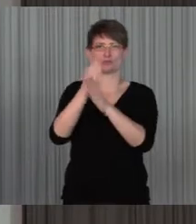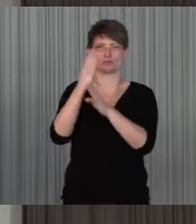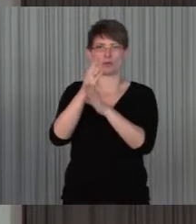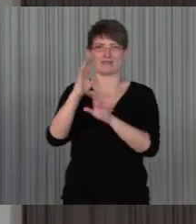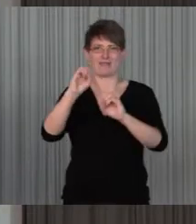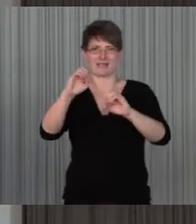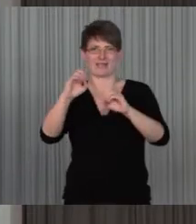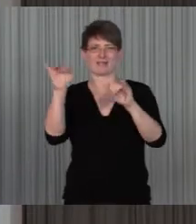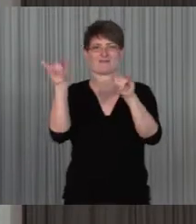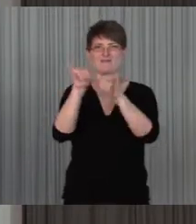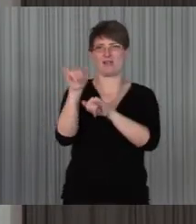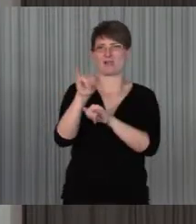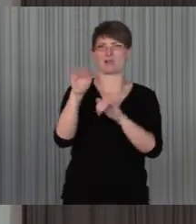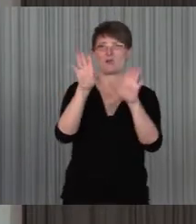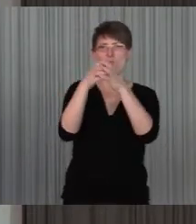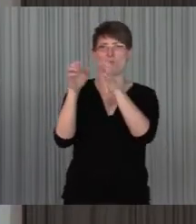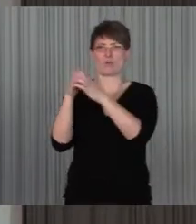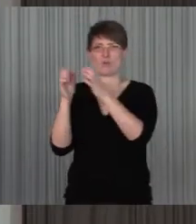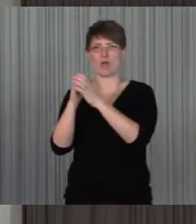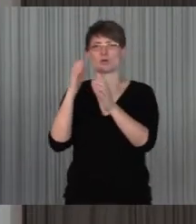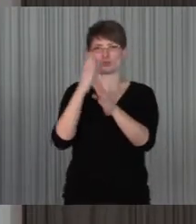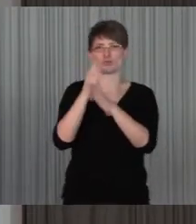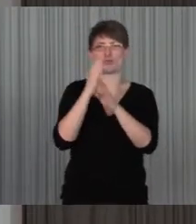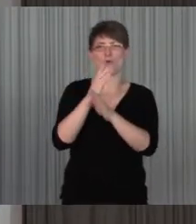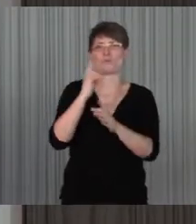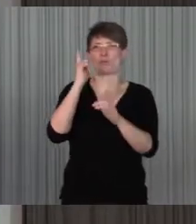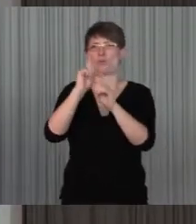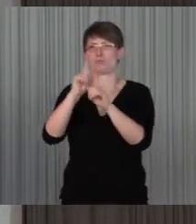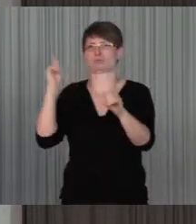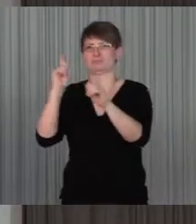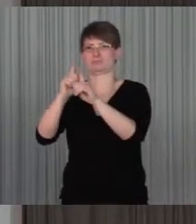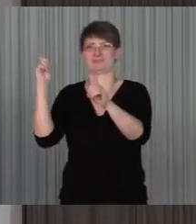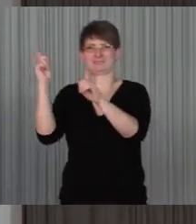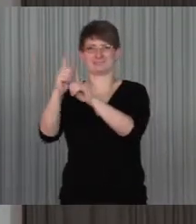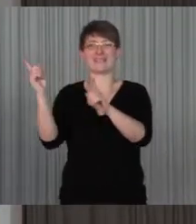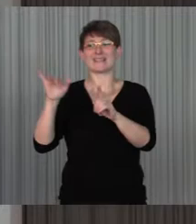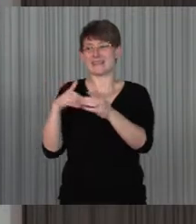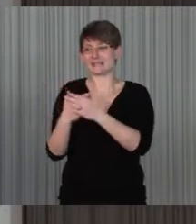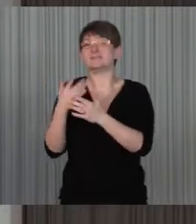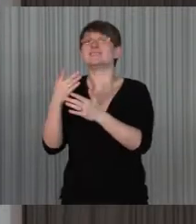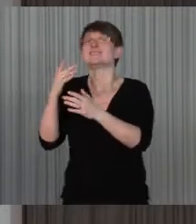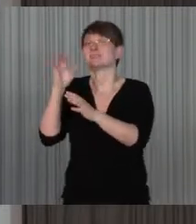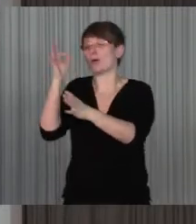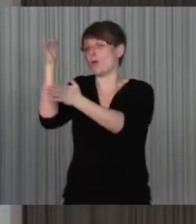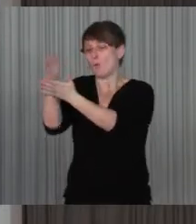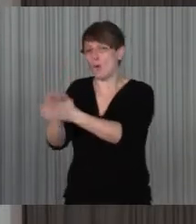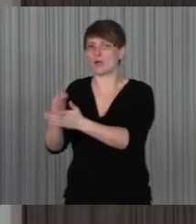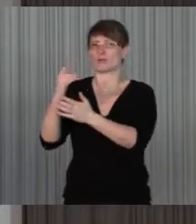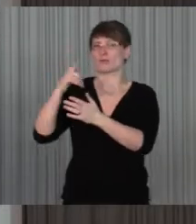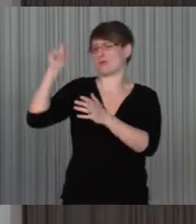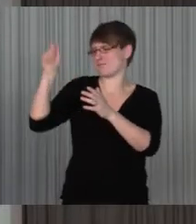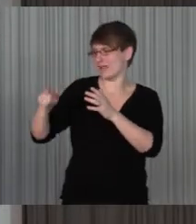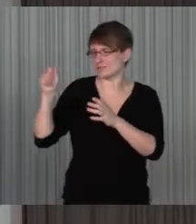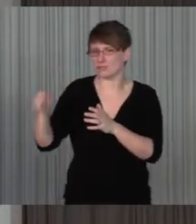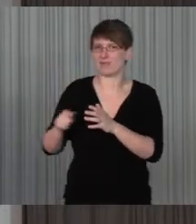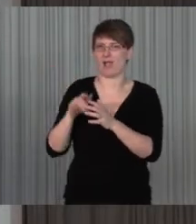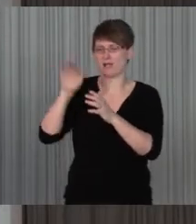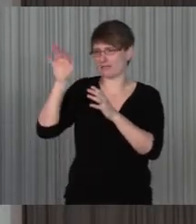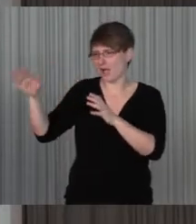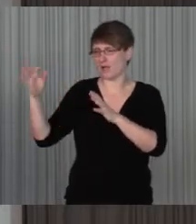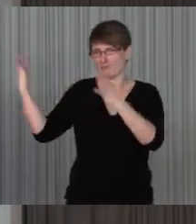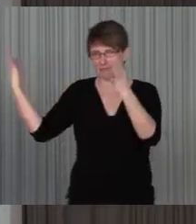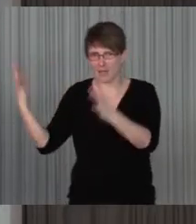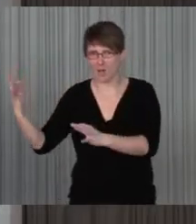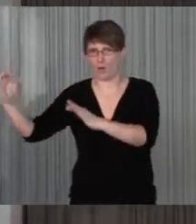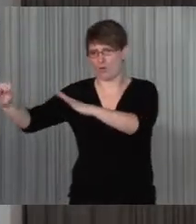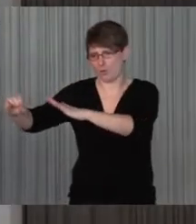Faktoren sozusagen auch so dazugehören, dass die tatsächlich auch Orte brauchen, wo sie hingehen können und Personal, die sie tatsächlich hat sollte, die sie